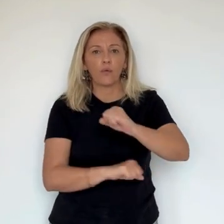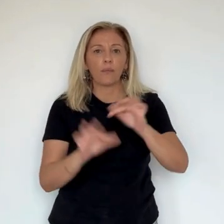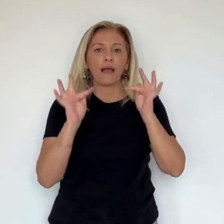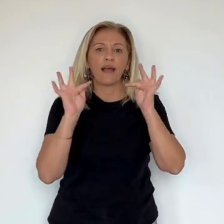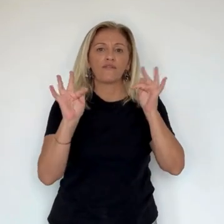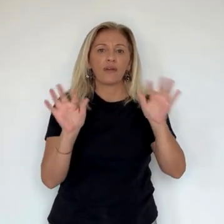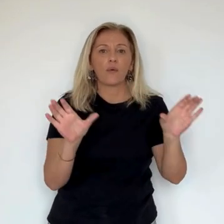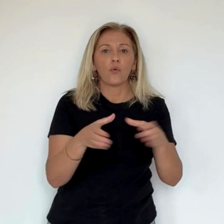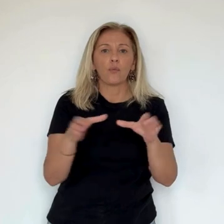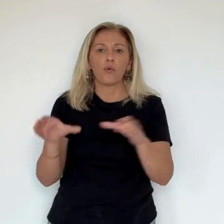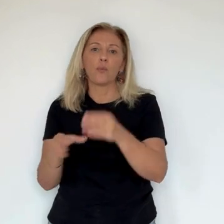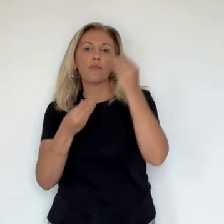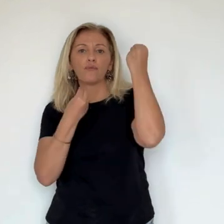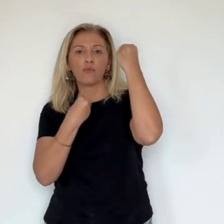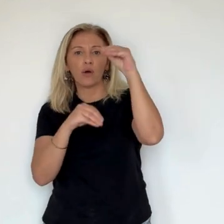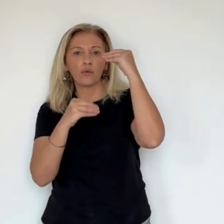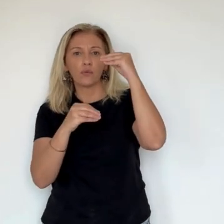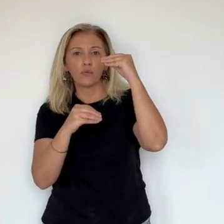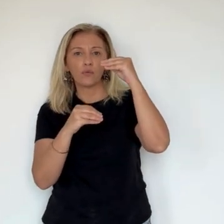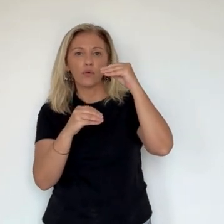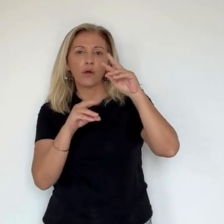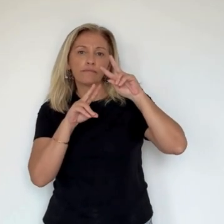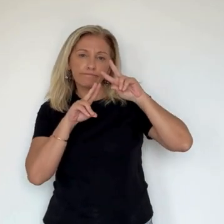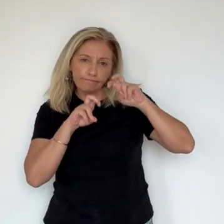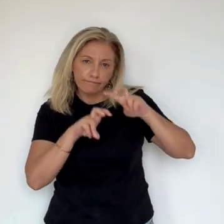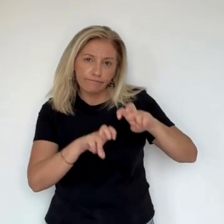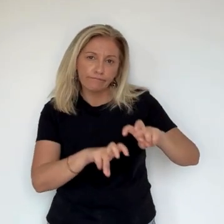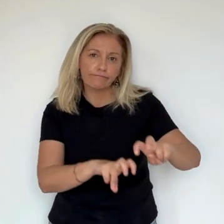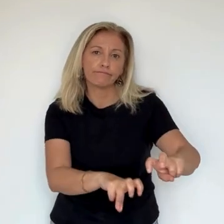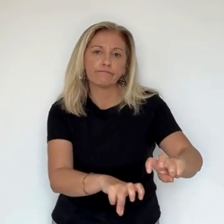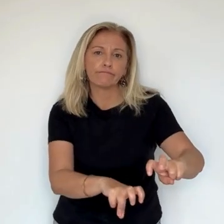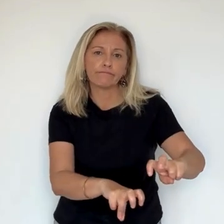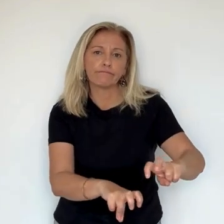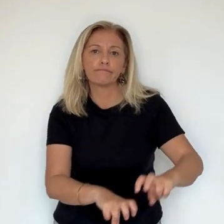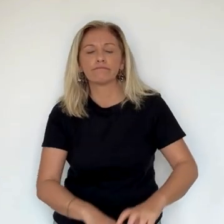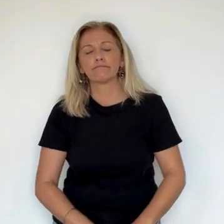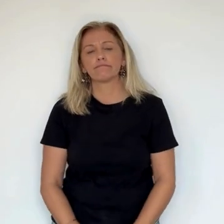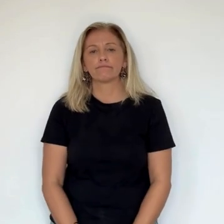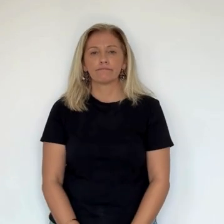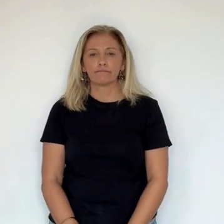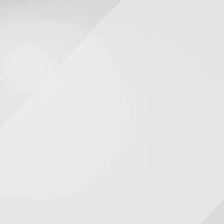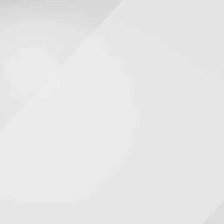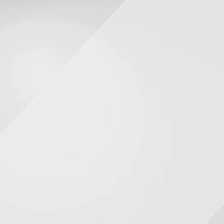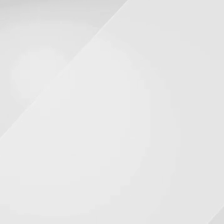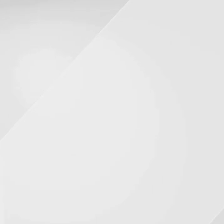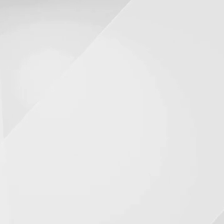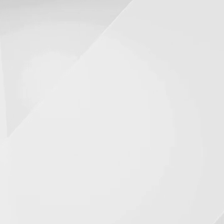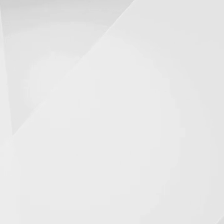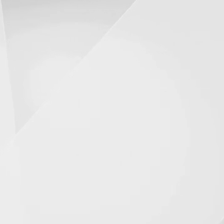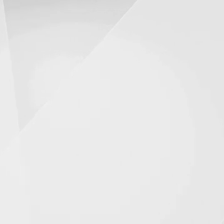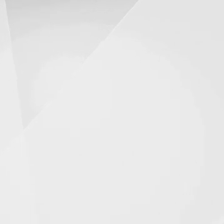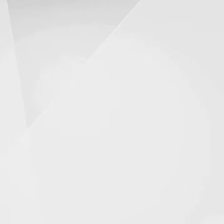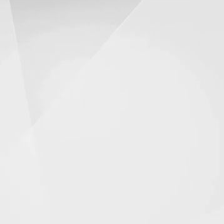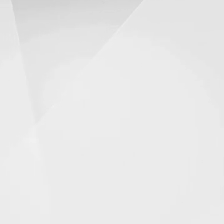tenteront d'investiguer désormais sous l'autorité de la juridiction interrégionale spécialisée de Marseille qui a en charge les affaires liées.